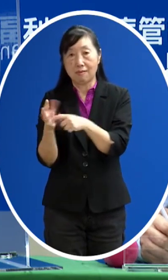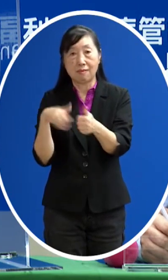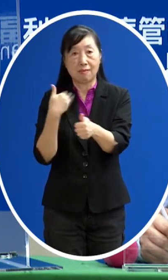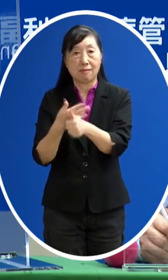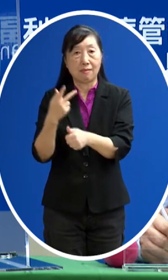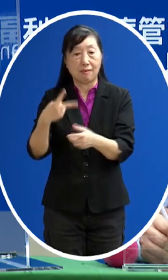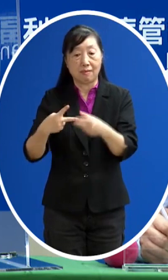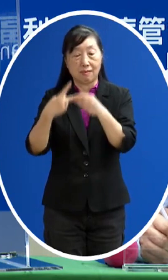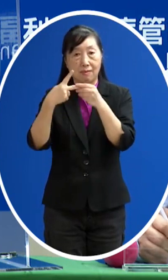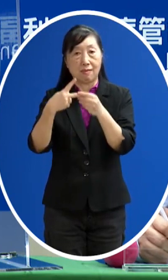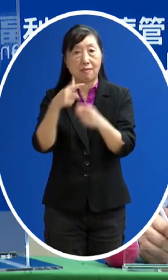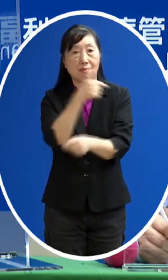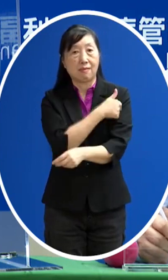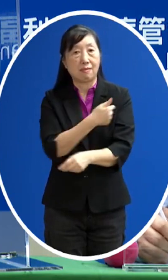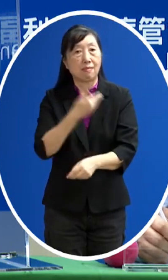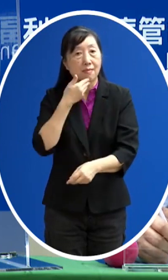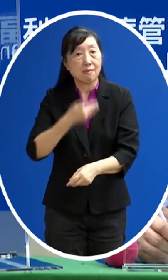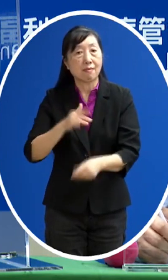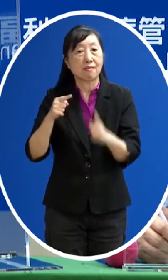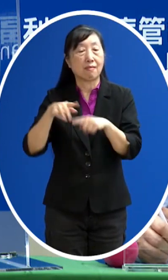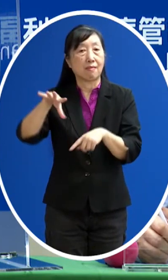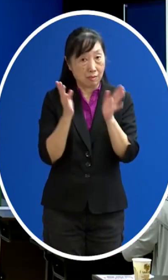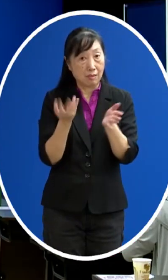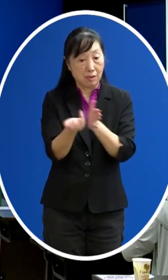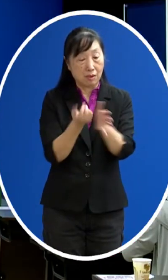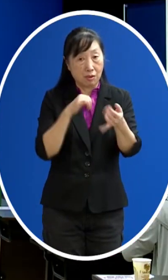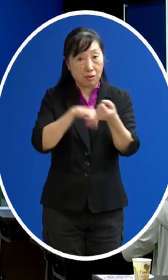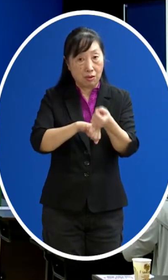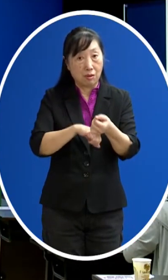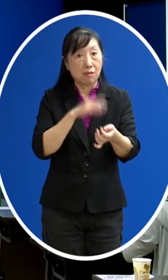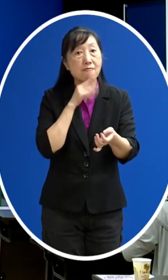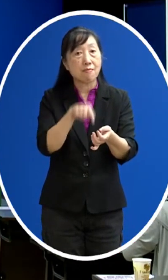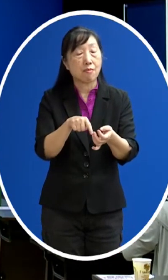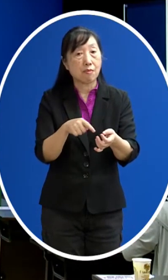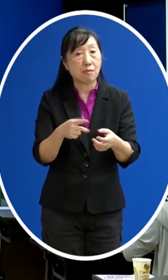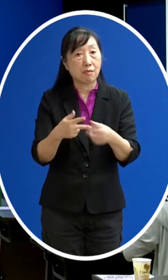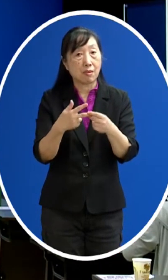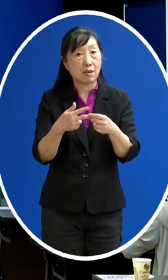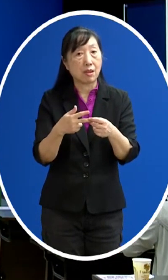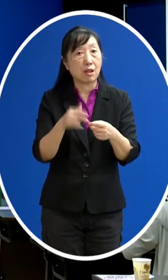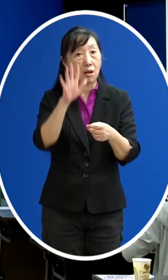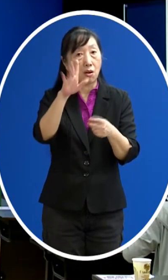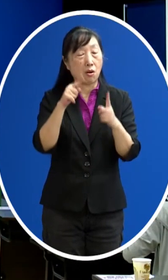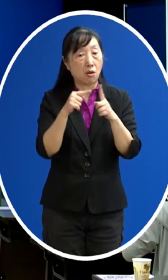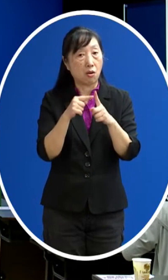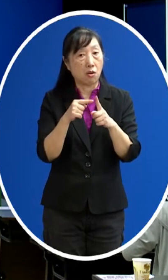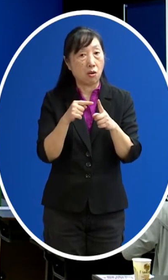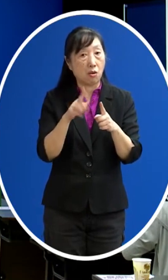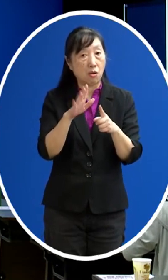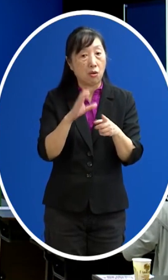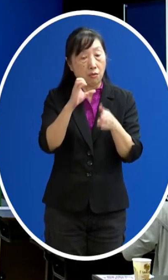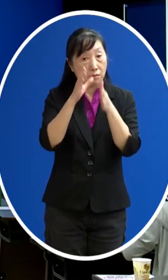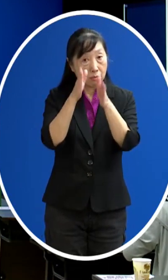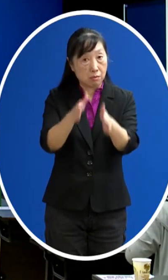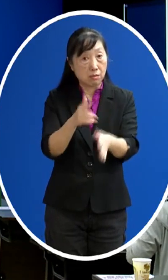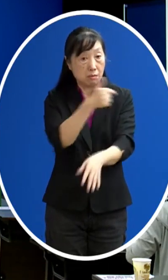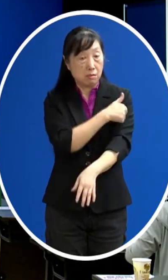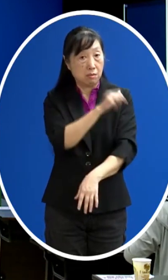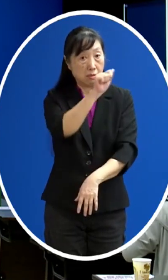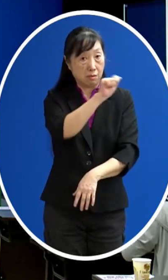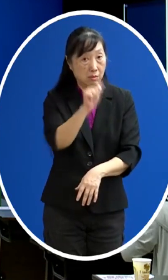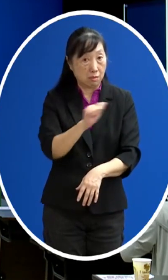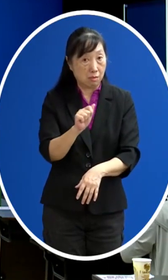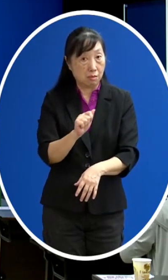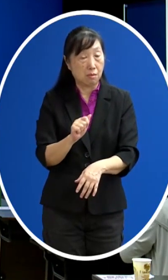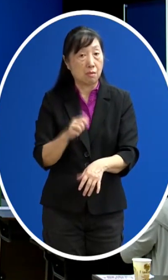打第二劑的長者來做施打第七輪的規劃 目前已經有一個初步的方向嗎 就是打AZ 那